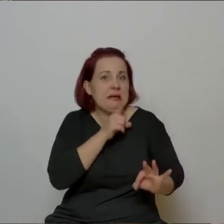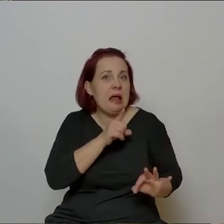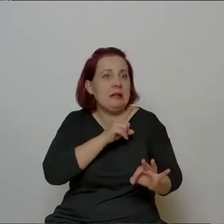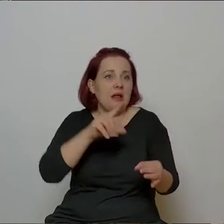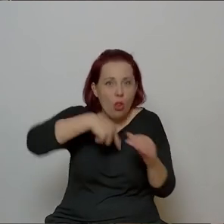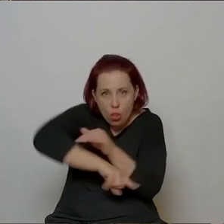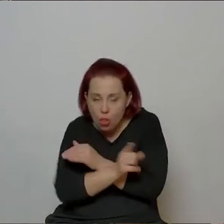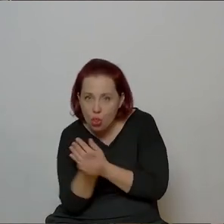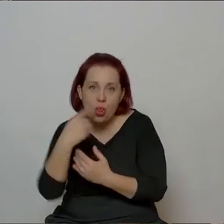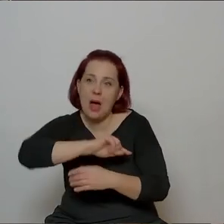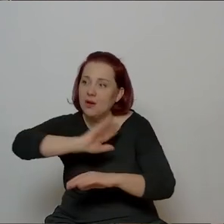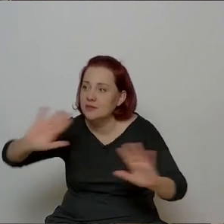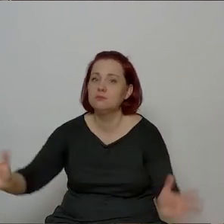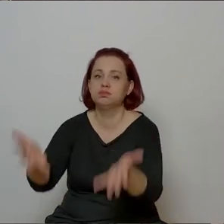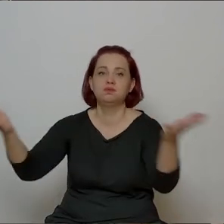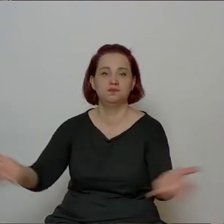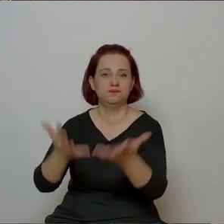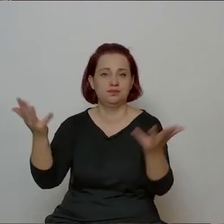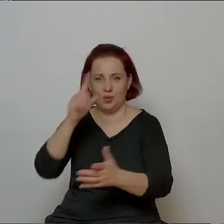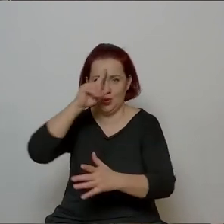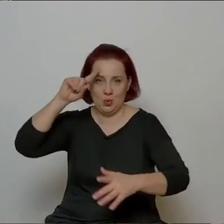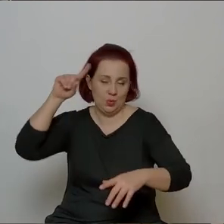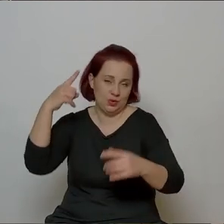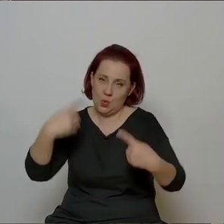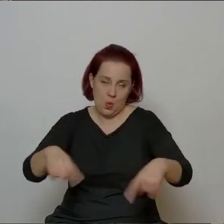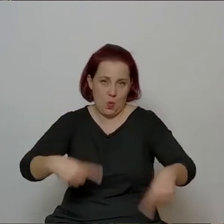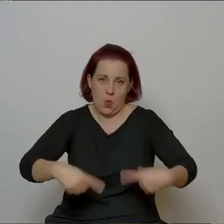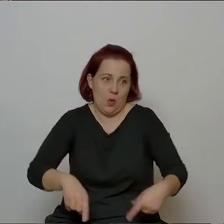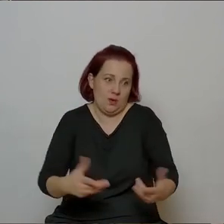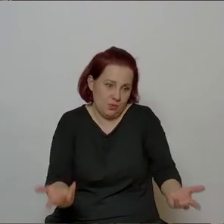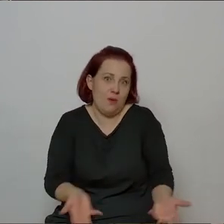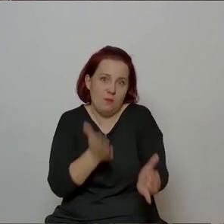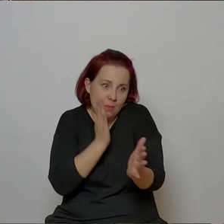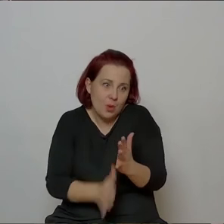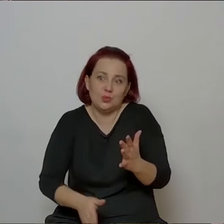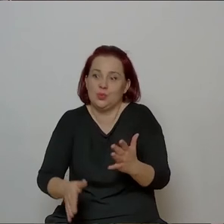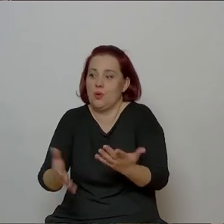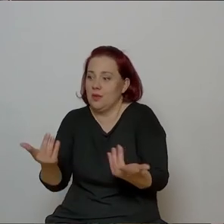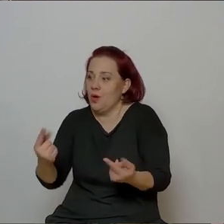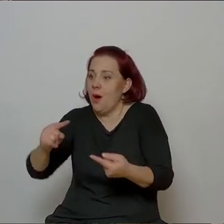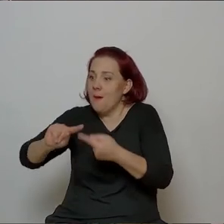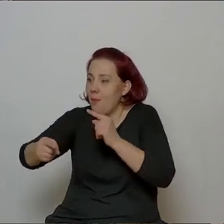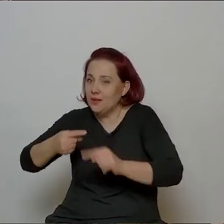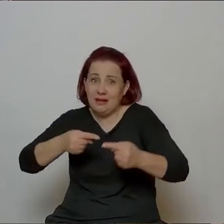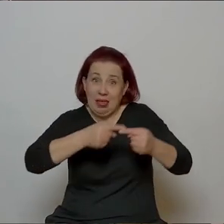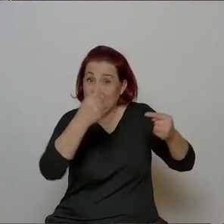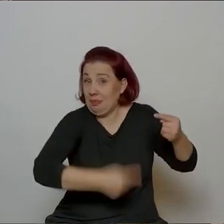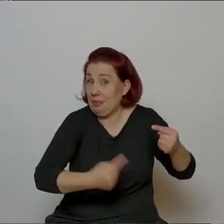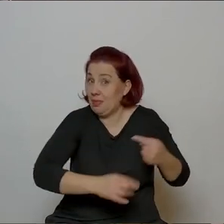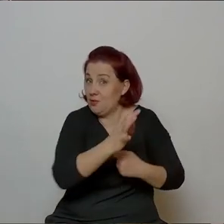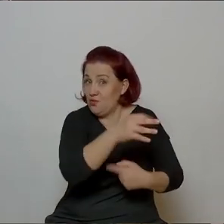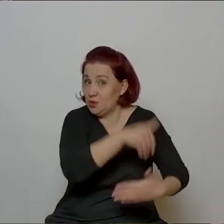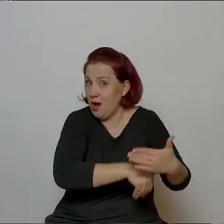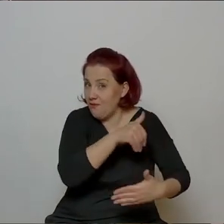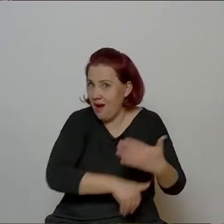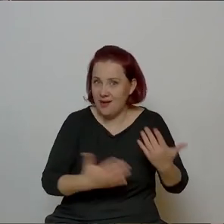ducha patriotycznego budzić. No i po prostu politycznie też jakby nie bardzo to było po drodze, bo jednak Polakom